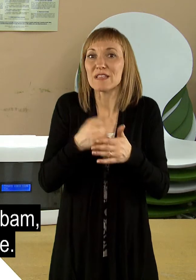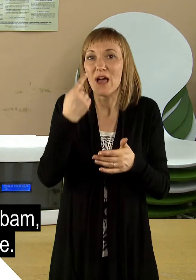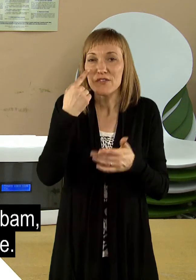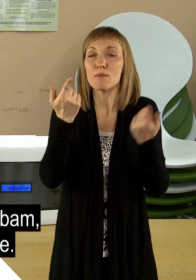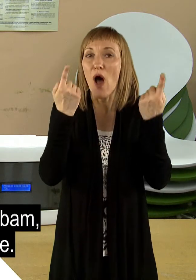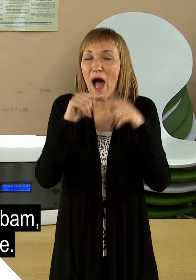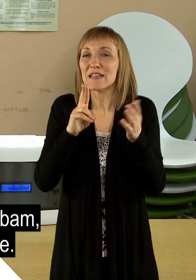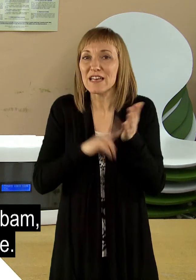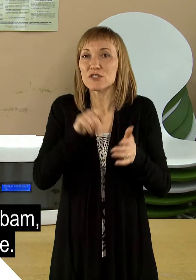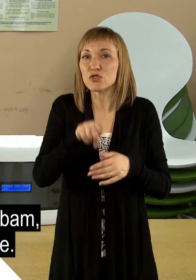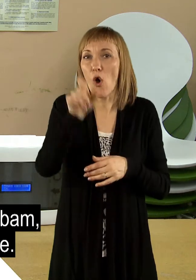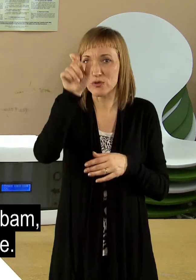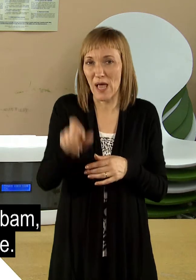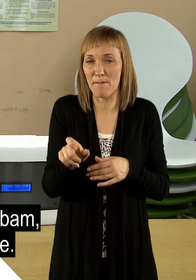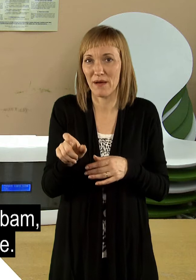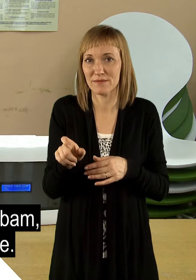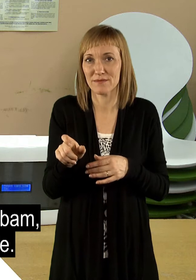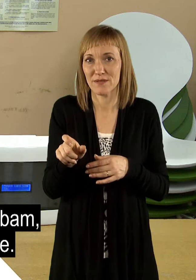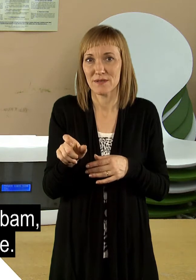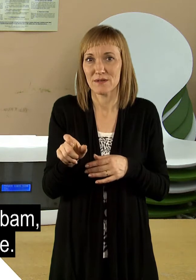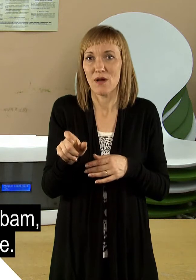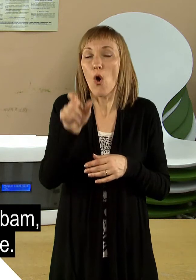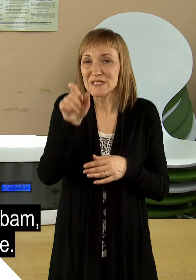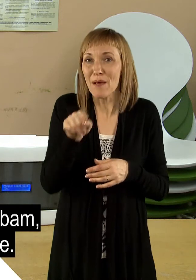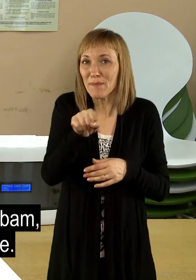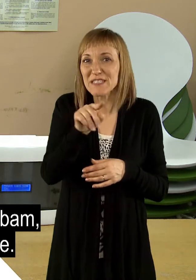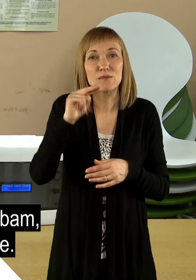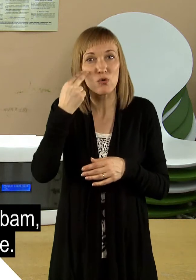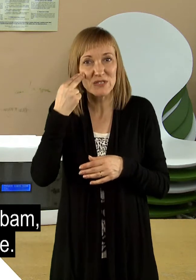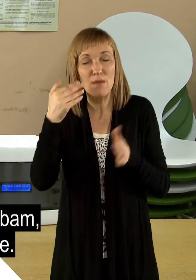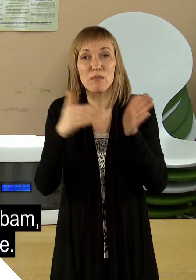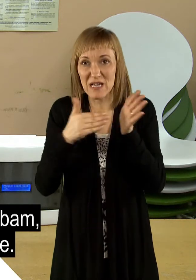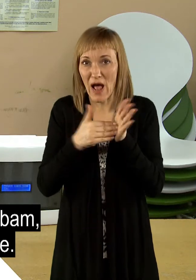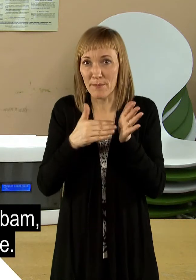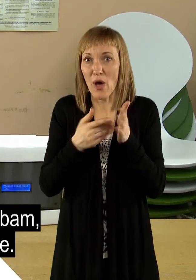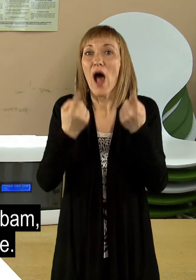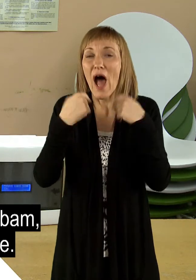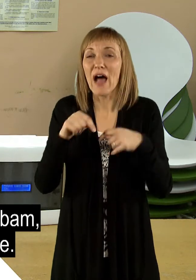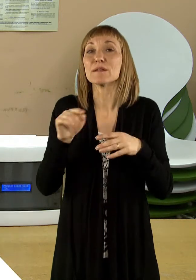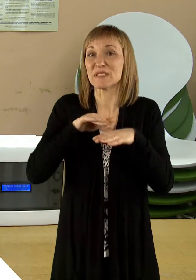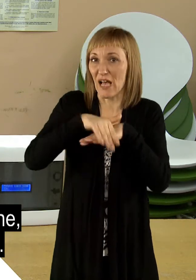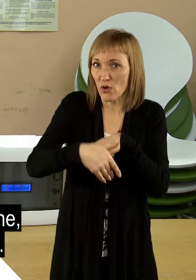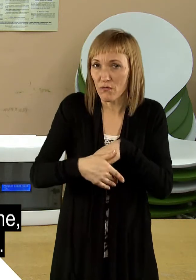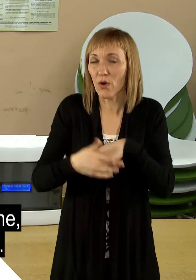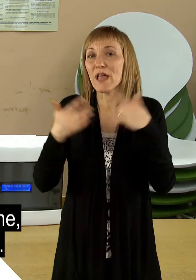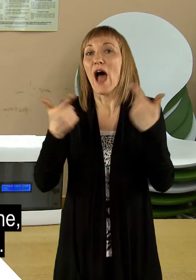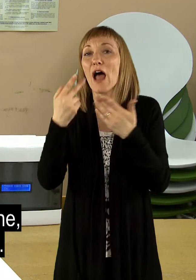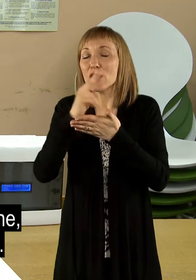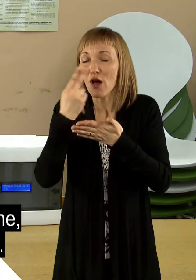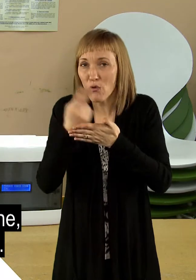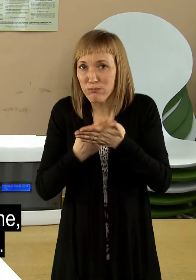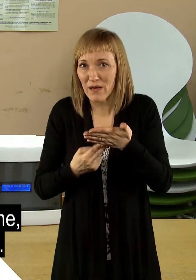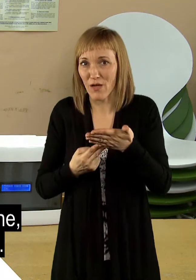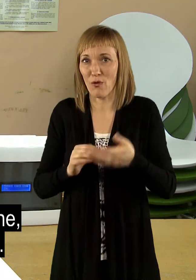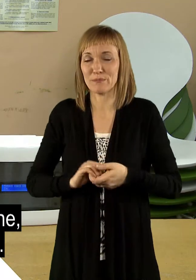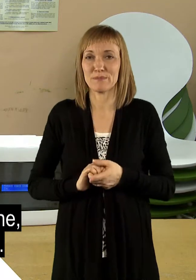res to ustreza osebam, ki bi to potrebovali, ali bi bile zadovoljne, ali bi lahko